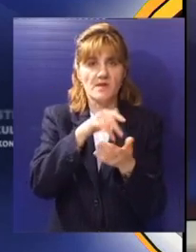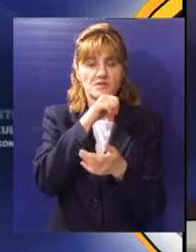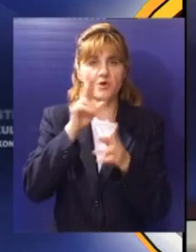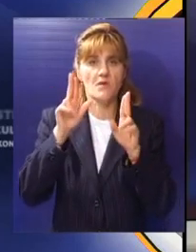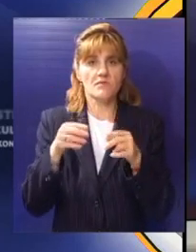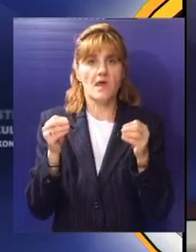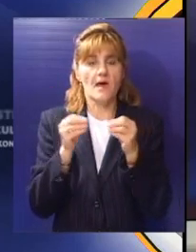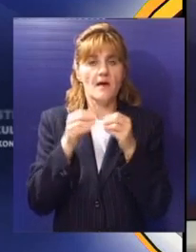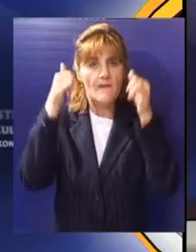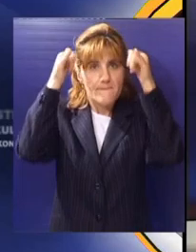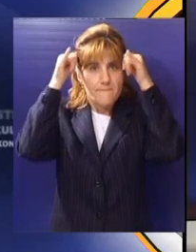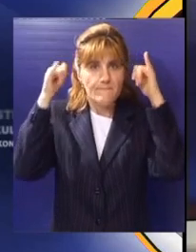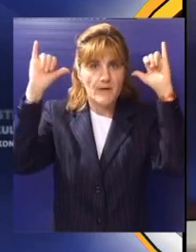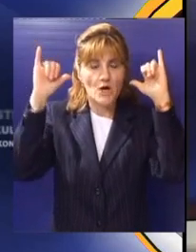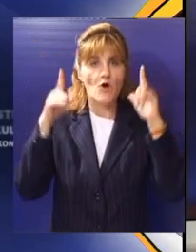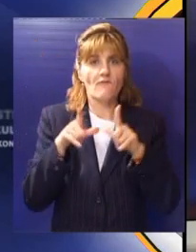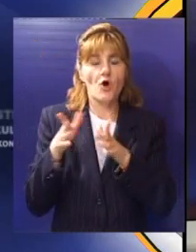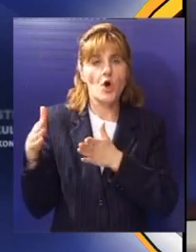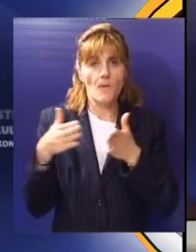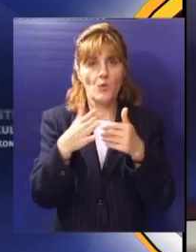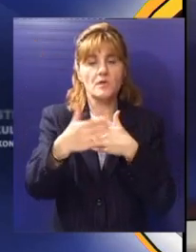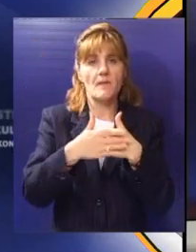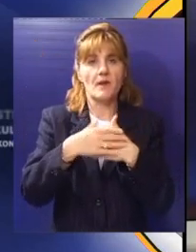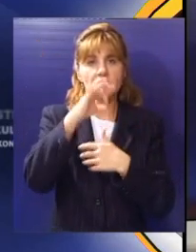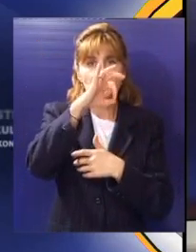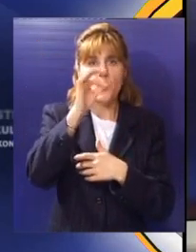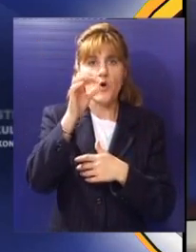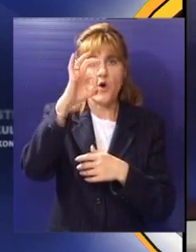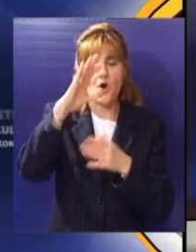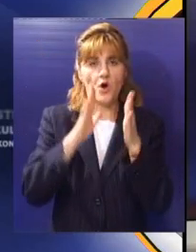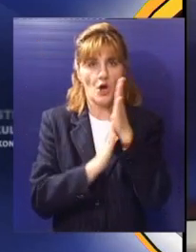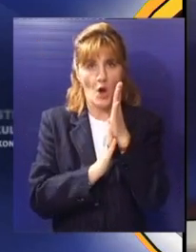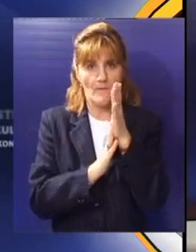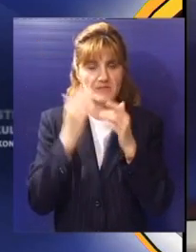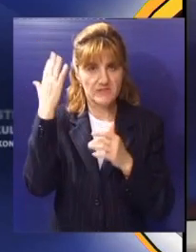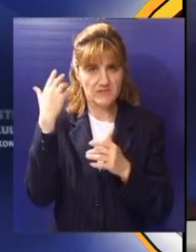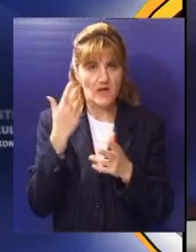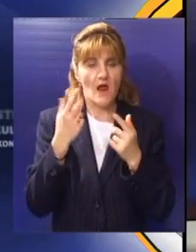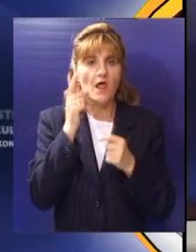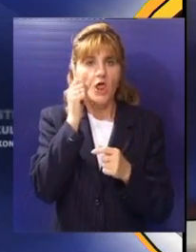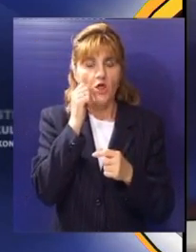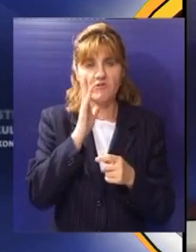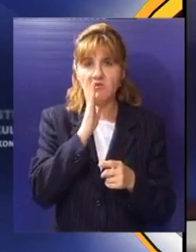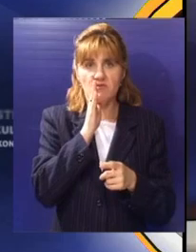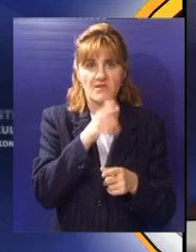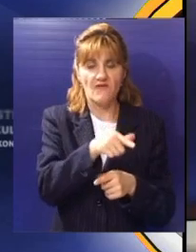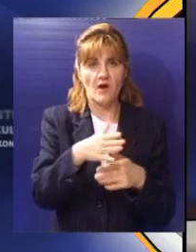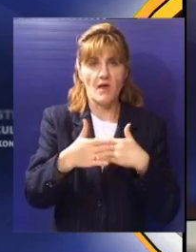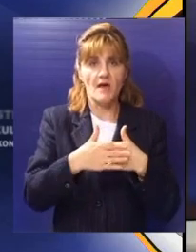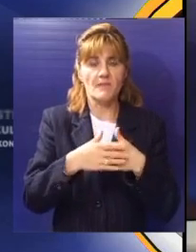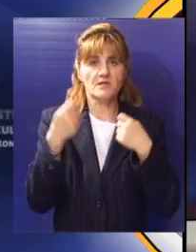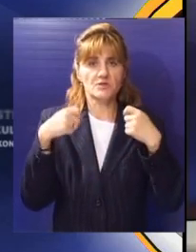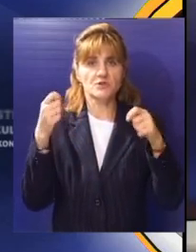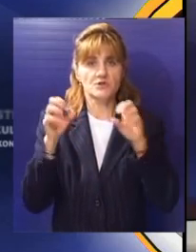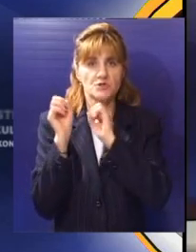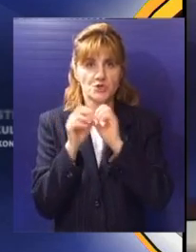Bikovačkom putu, dva kilometra udaljena od naselja Orom. Stanovnici Bikova i Oroma ne žele u svoj blizini deponiju,